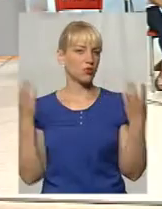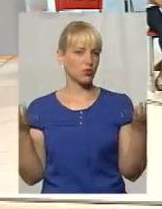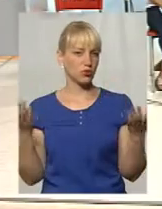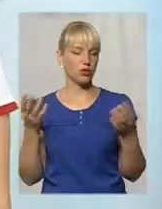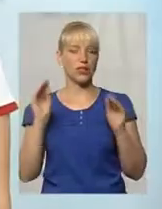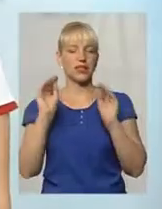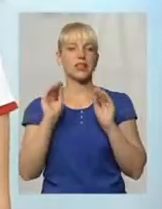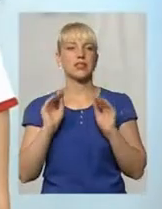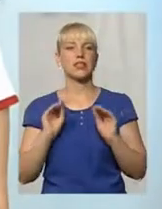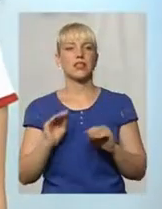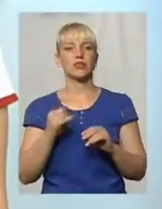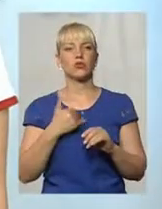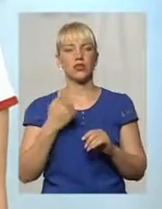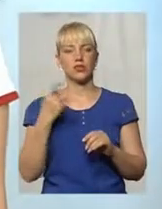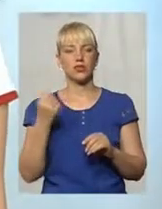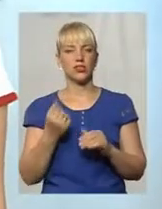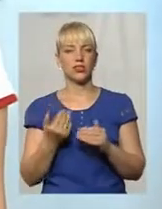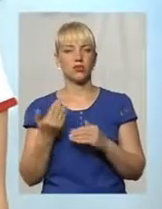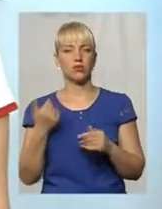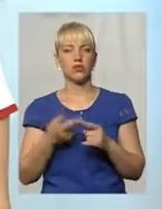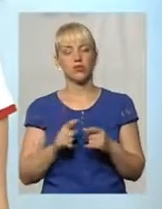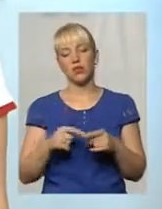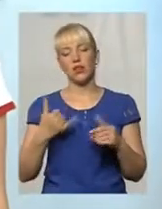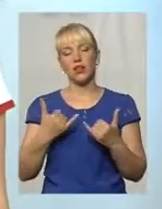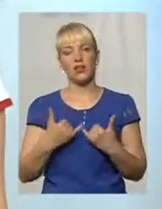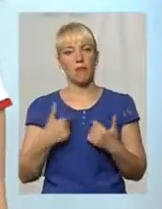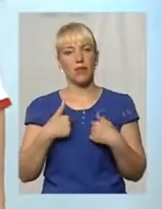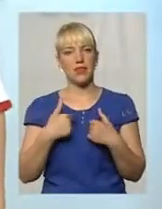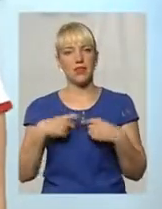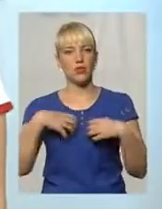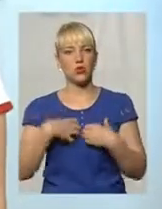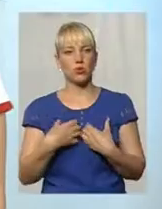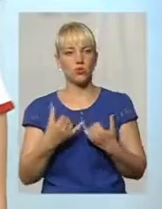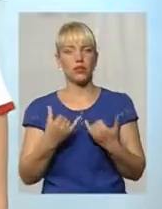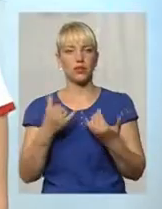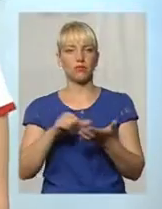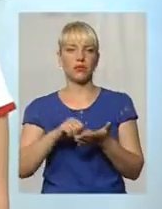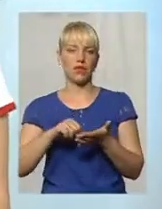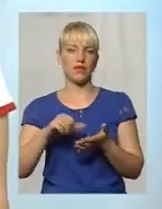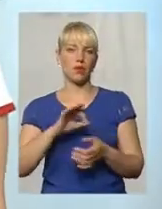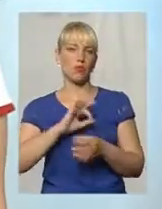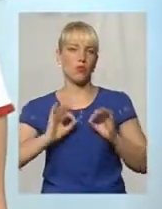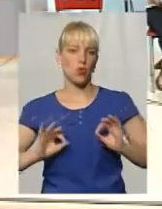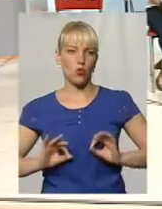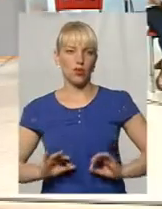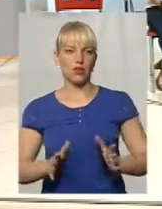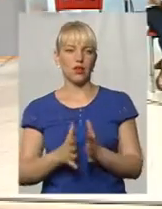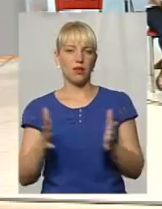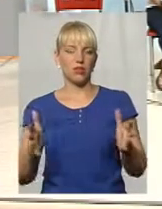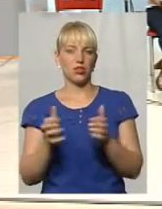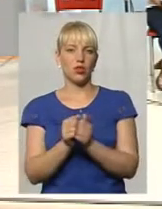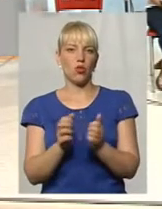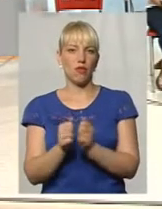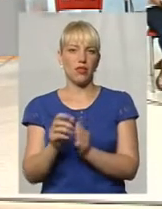статистика на стеждень тому була, коли представники з прокуратури, вони говорили, найчастіше ловлять на